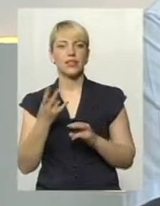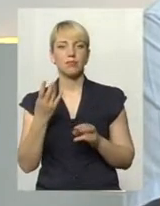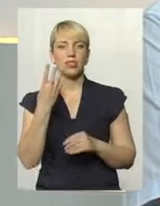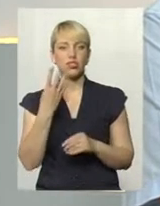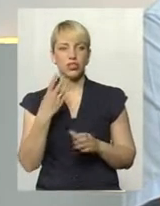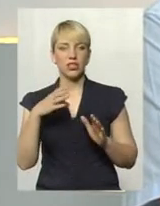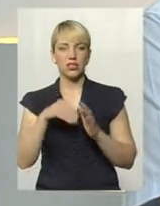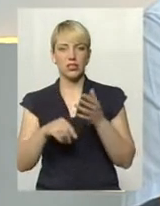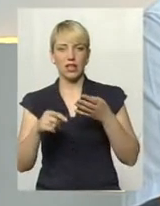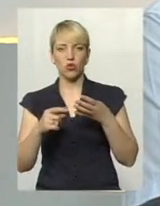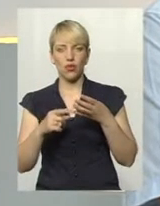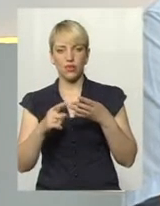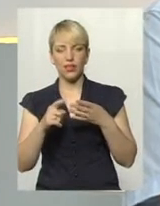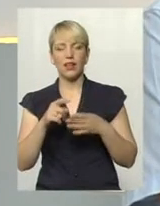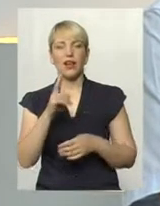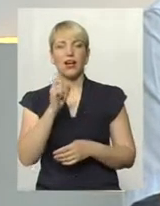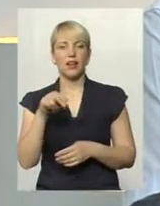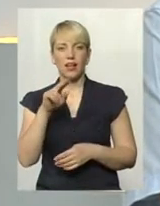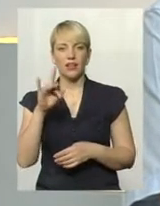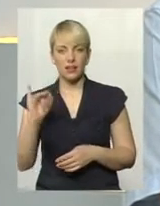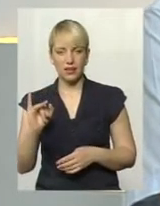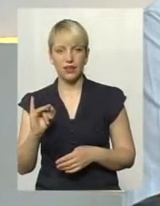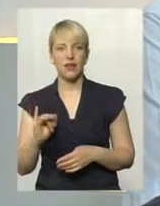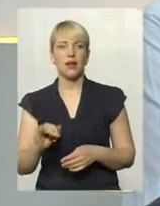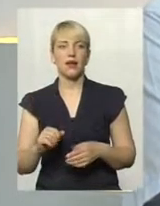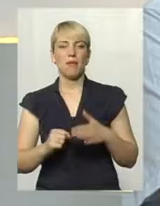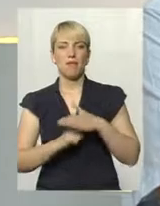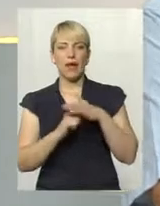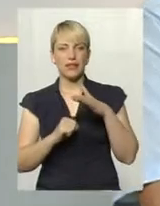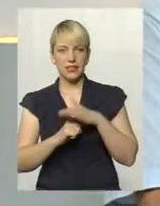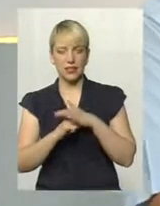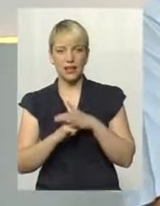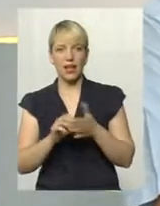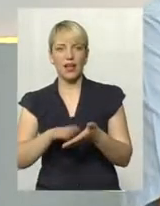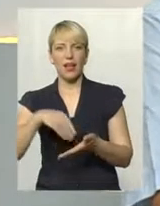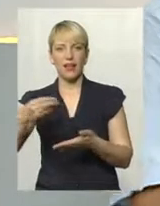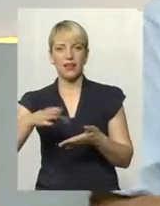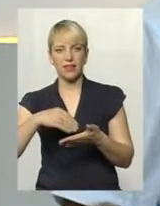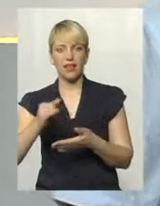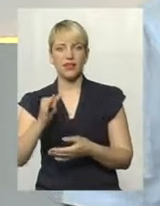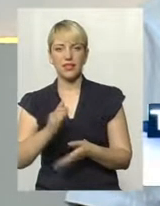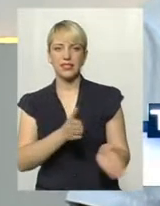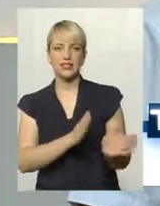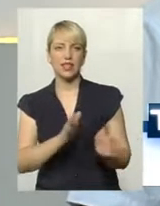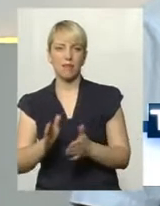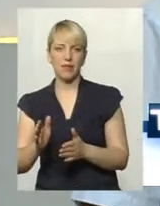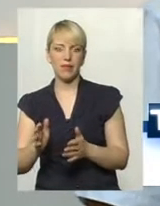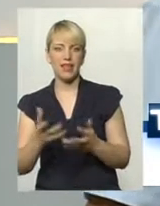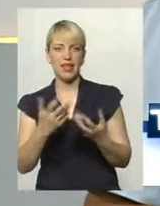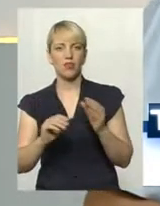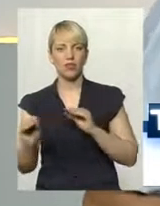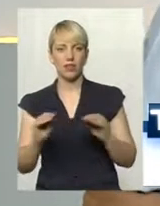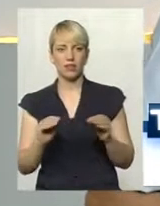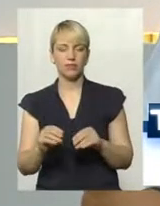кадри, база, інвентар і стабільний календар, як це кажуть. Я хочу зупинитись більше на